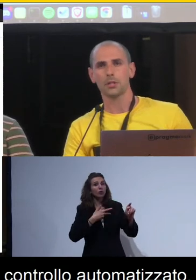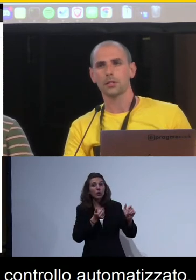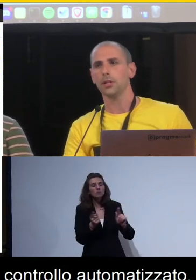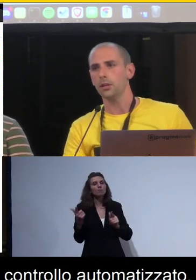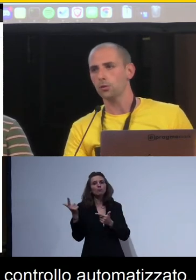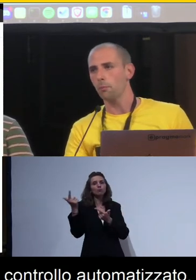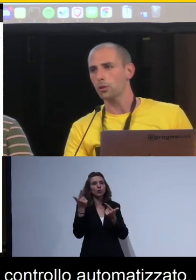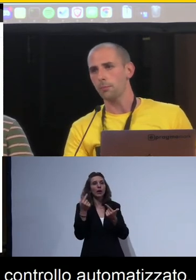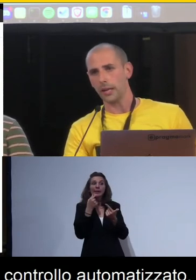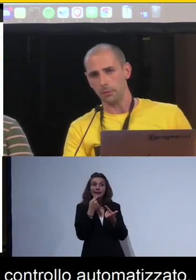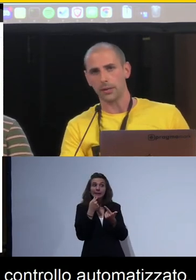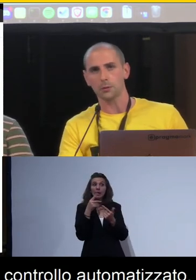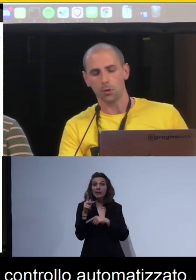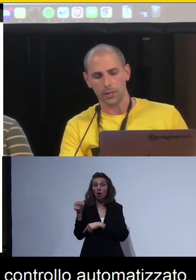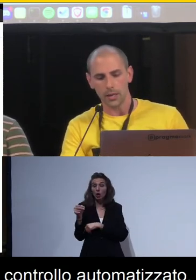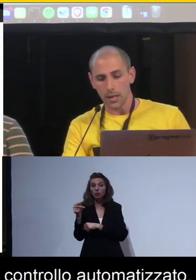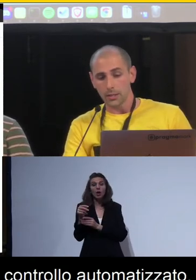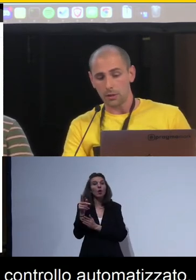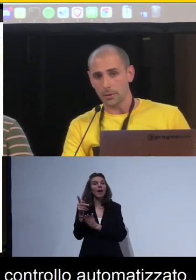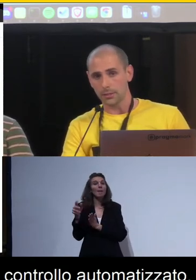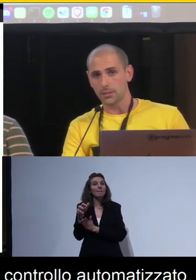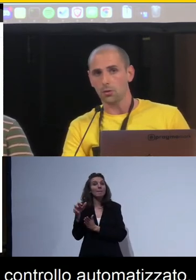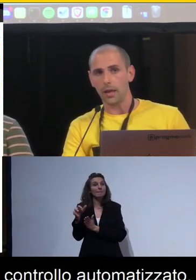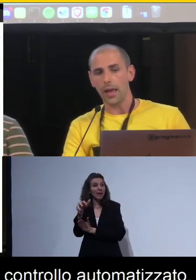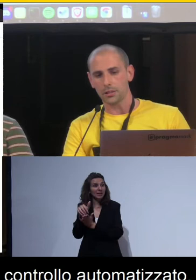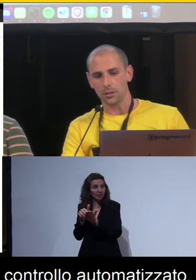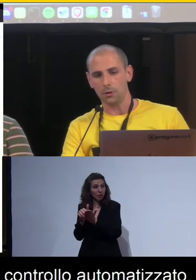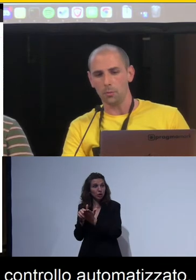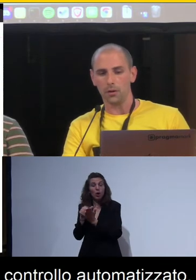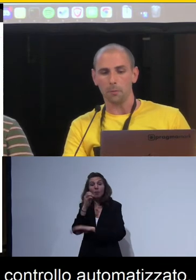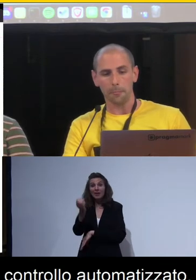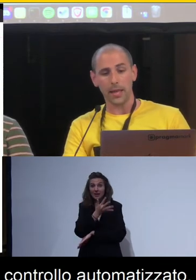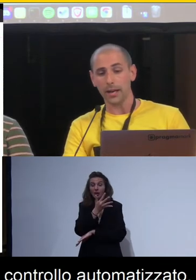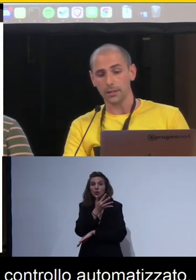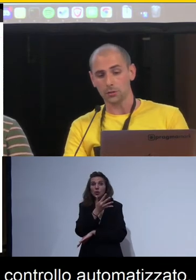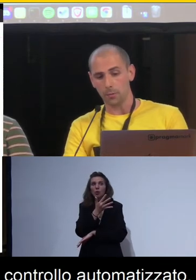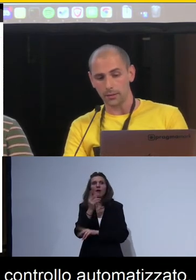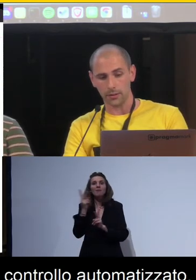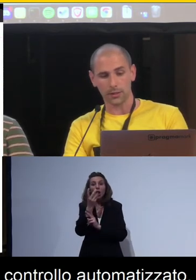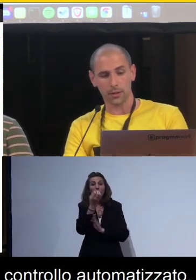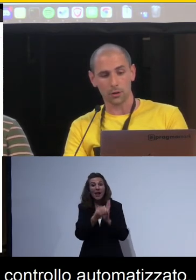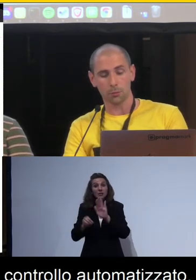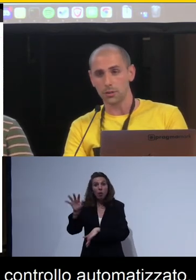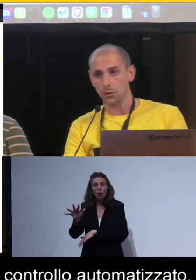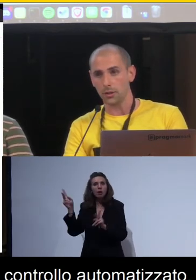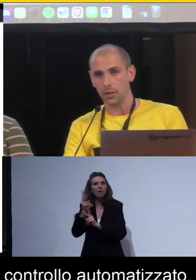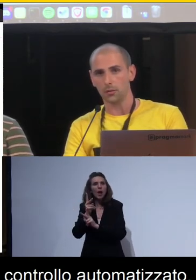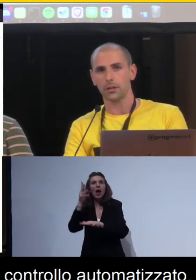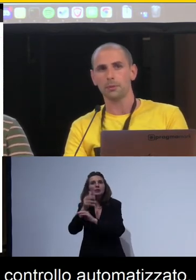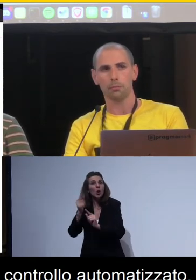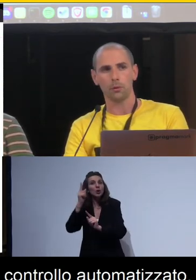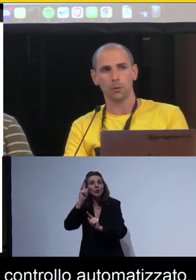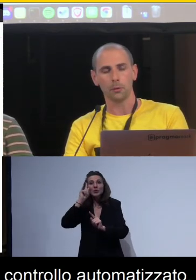scrivendo una presentazione in Keynote non può sapere prima che la esporta se quella presentazione è accessibile o meno e anche gli strumenti che si hanno a disposizione in